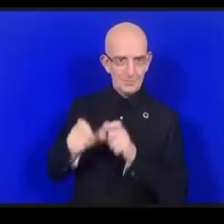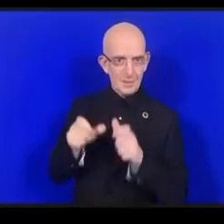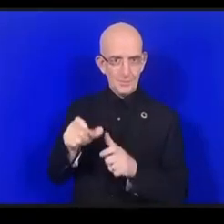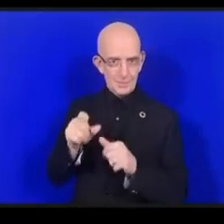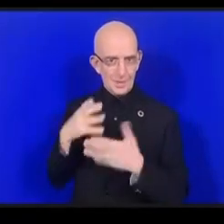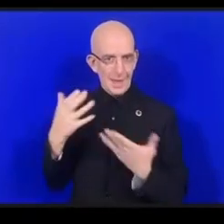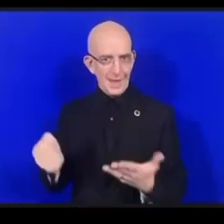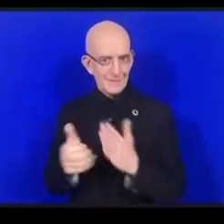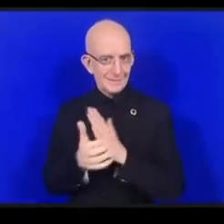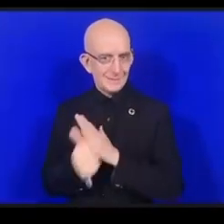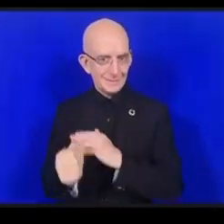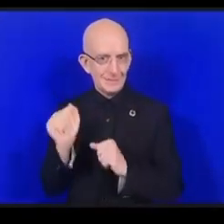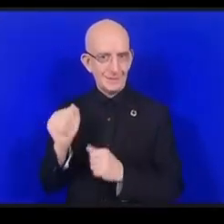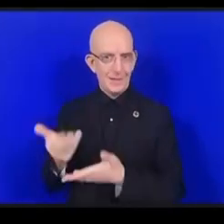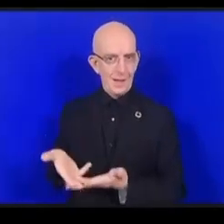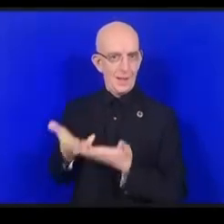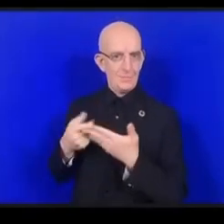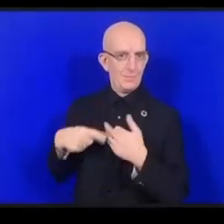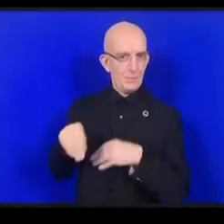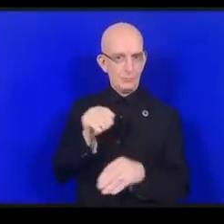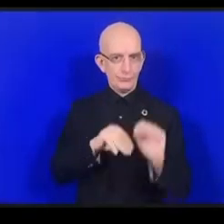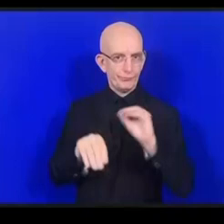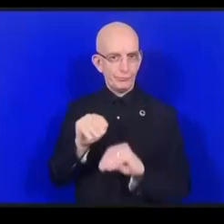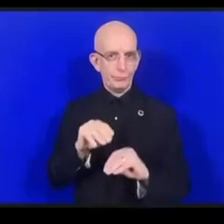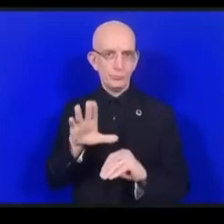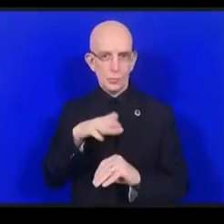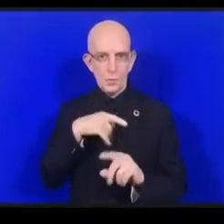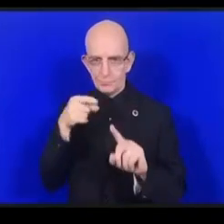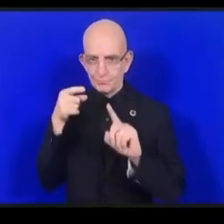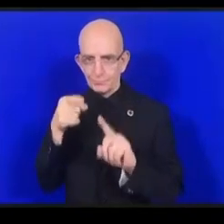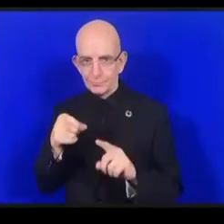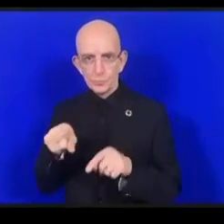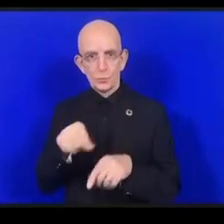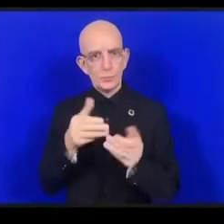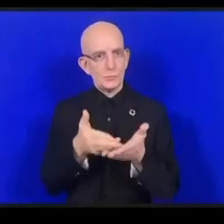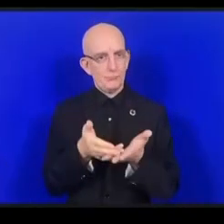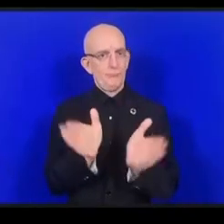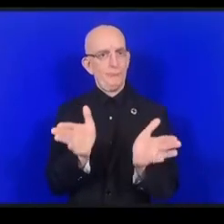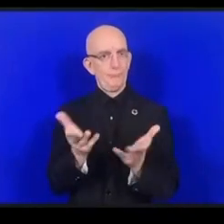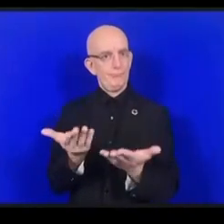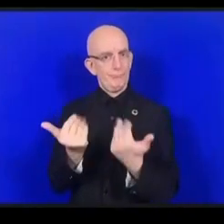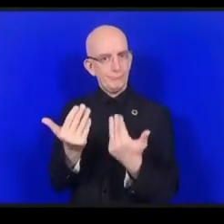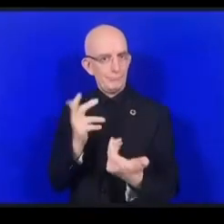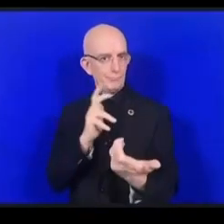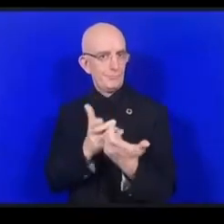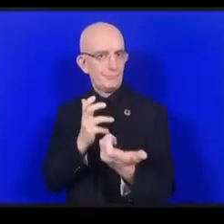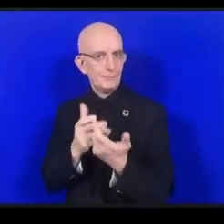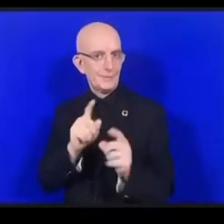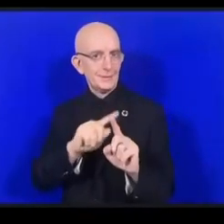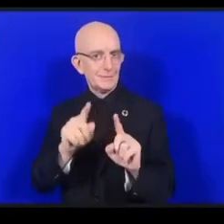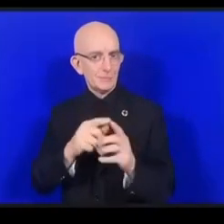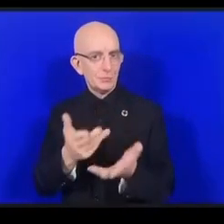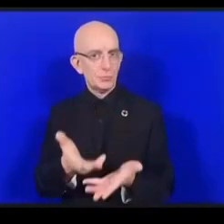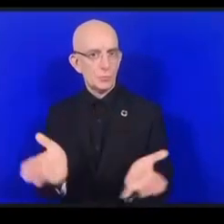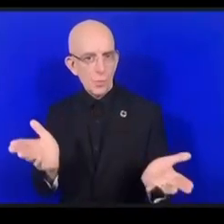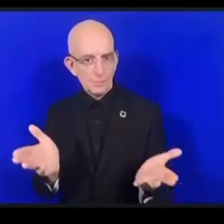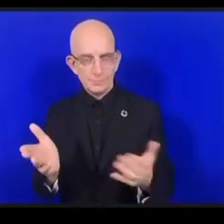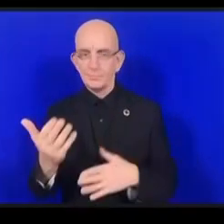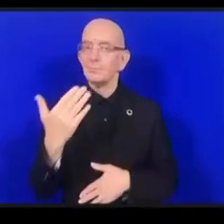شكرا على هذا النقاش الحي أنا سعيدة لأنه عشرين سانة